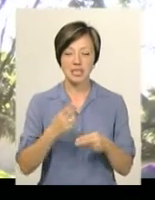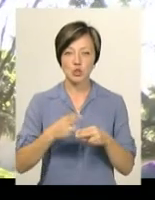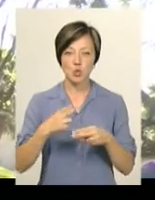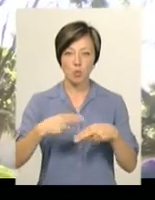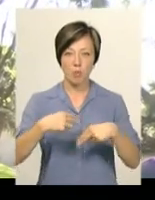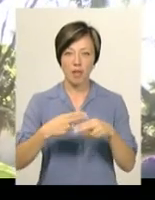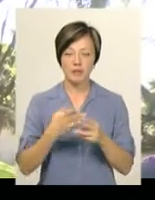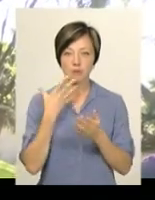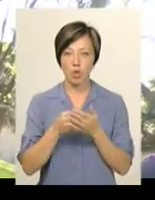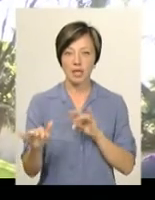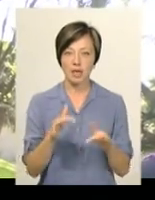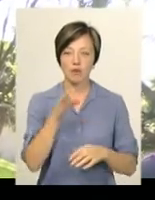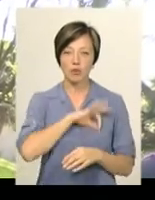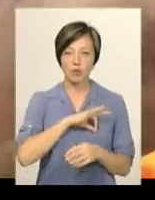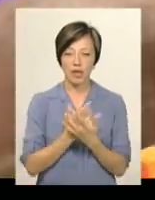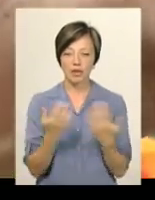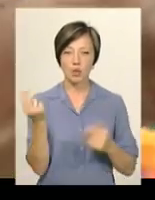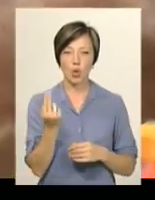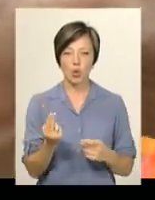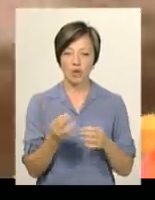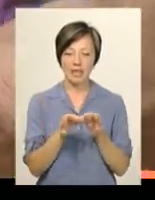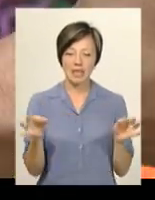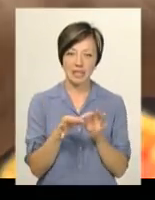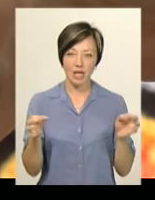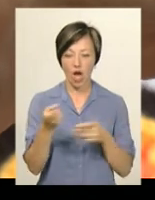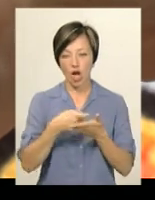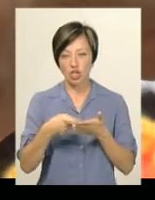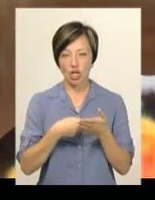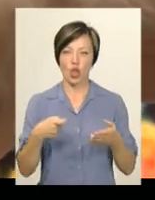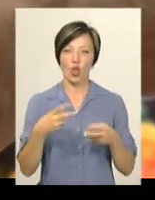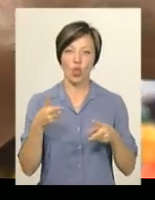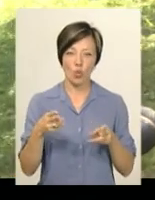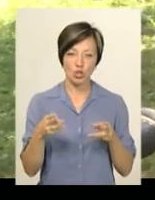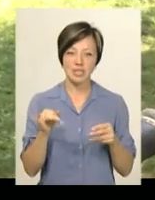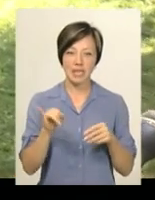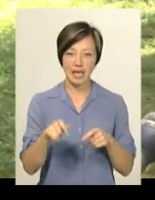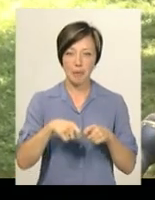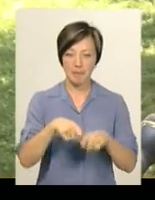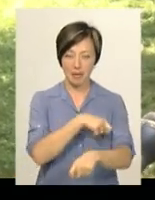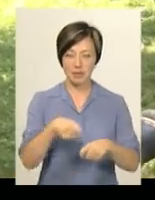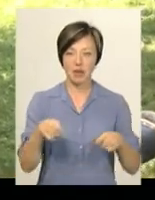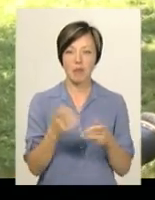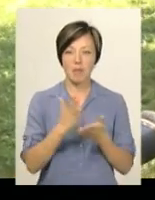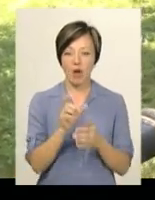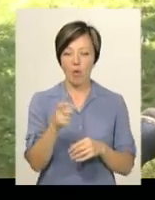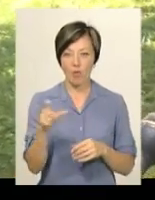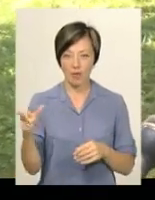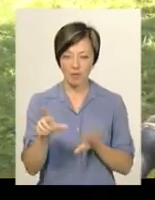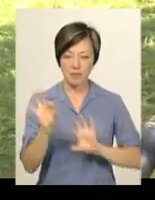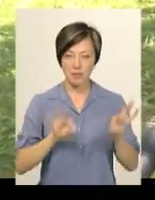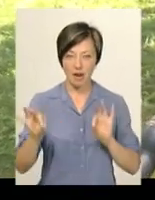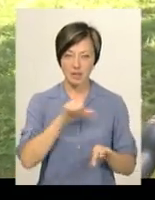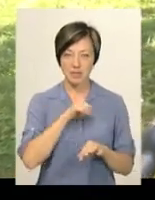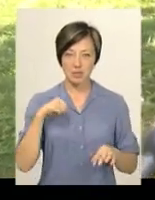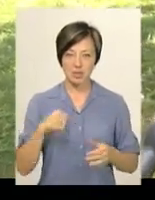Для своєї діяльності вона використовує різнокольорові нитки, гачки, ножиці і сантиметрову стрічку. Також майстриня має набір голок, який підбирала